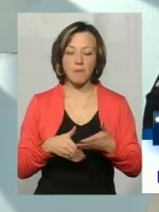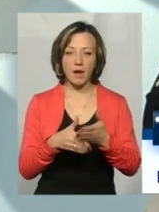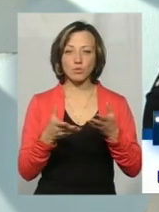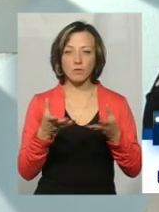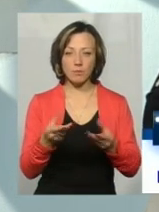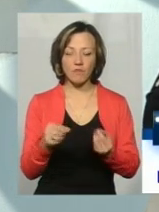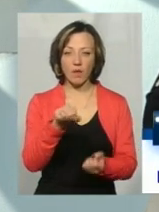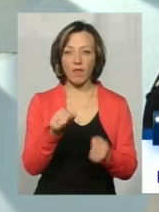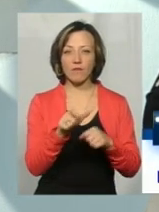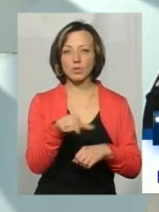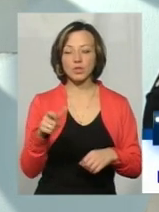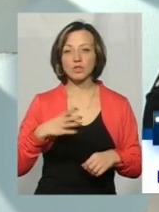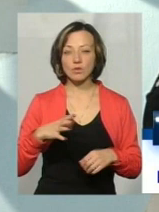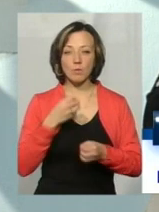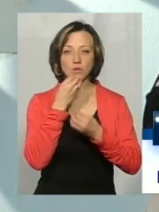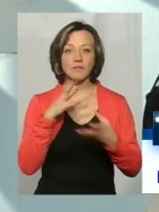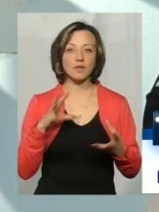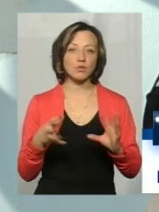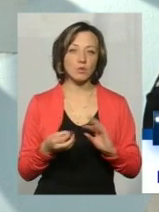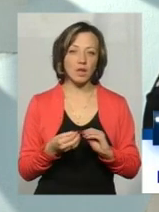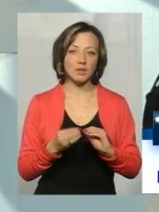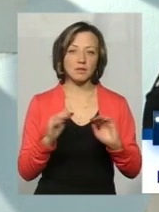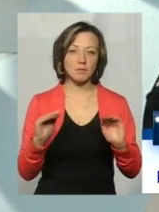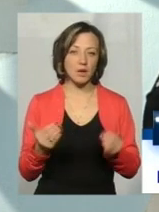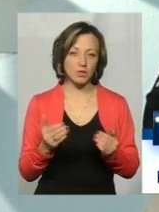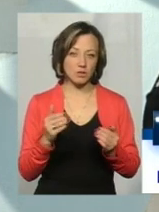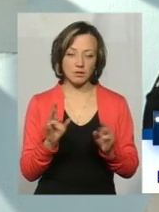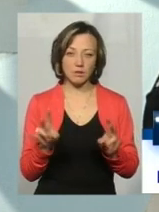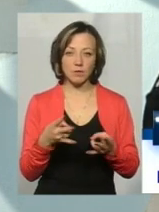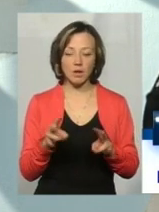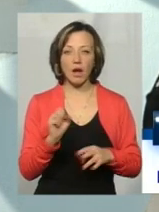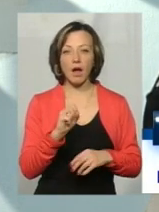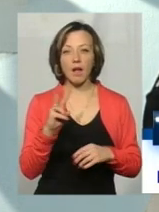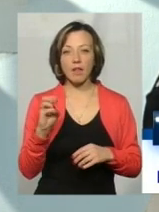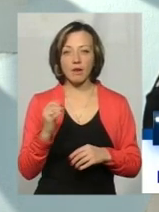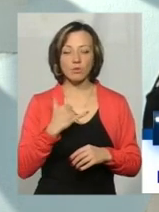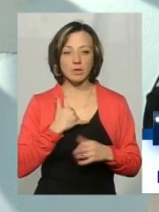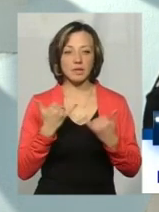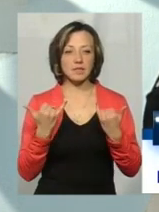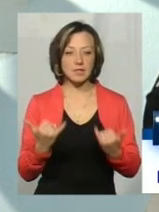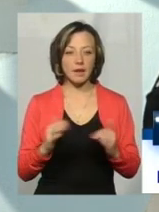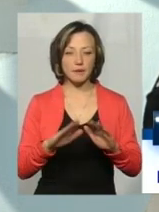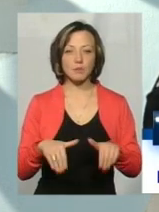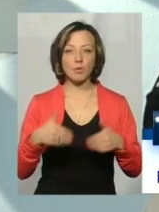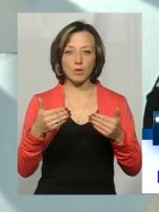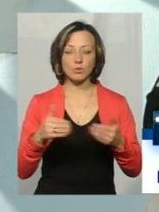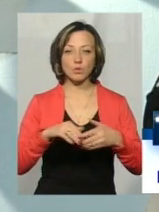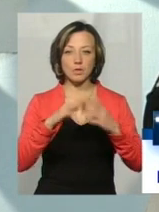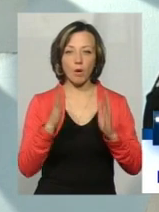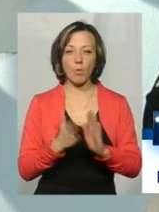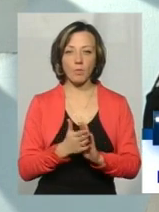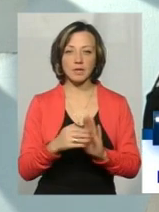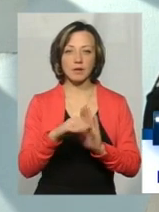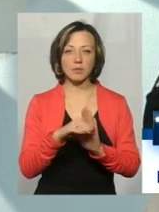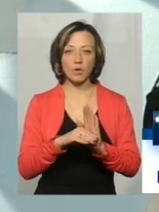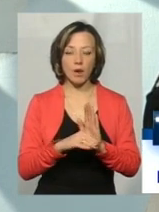то, напевно, очікувати якийсь позитивний результат зменшення не потрібно. Але в нас зараз пропонується комплексна програма щодо